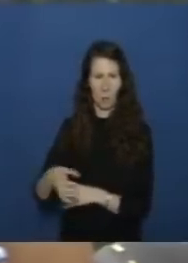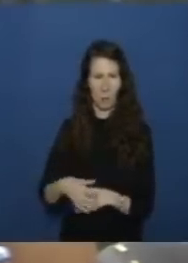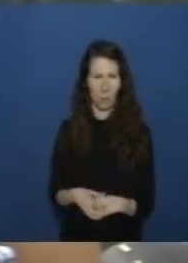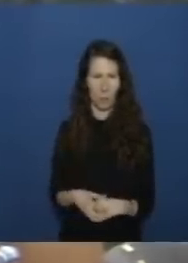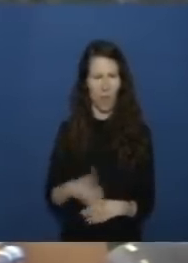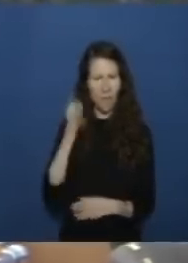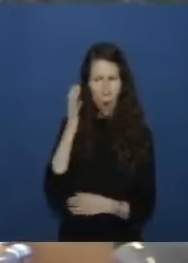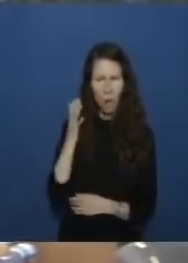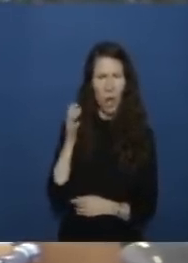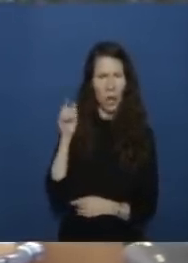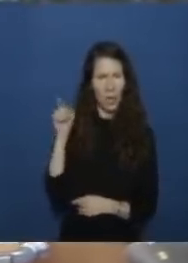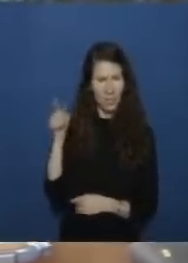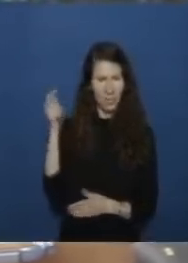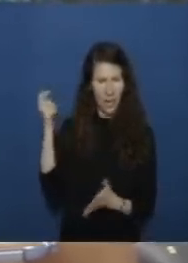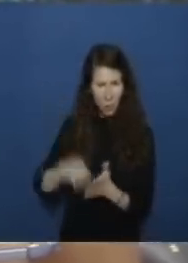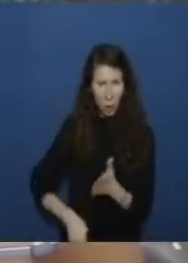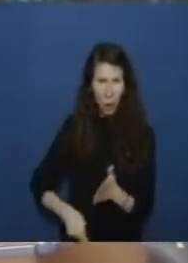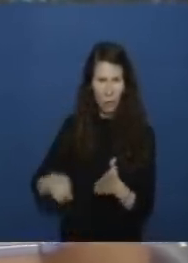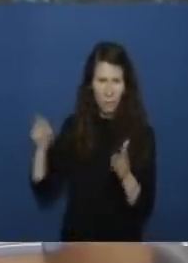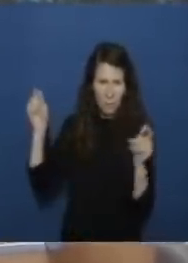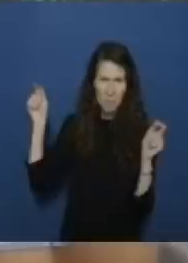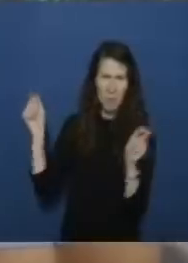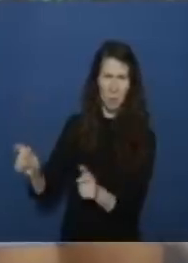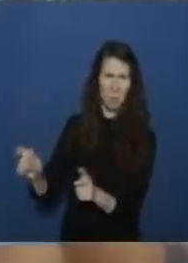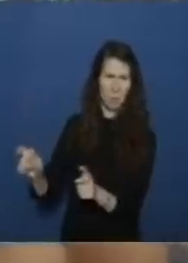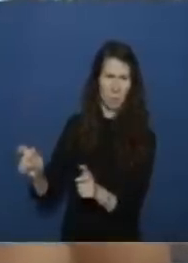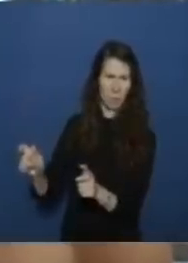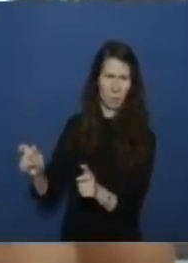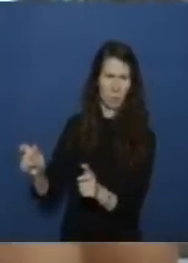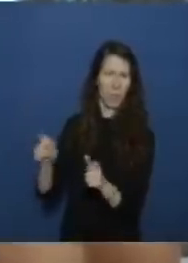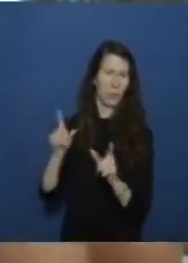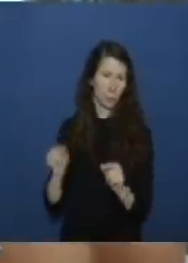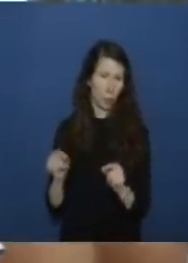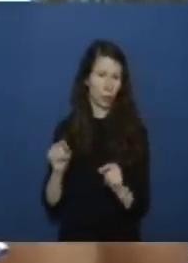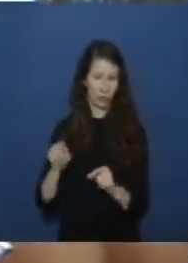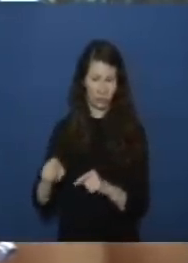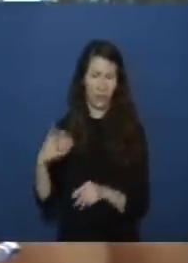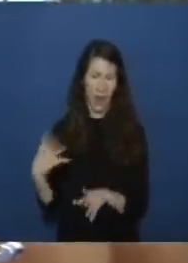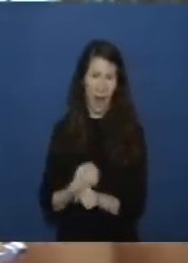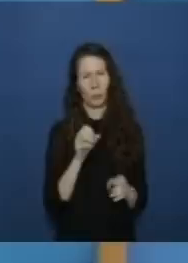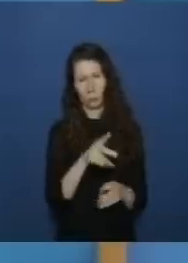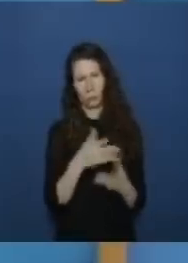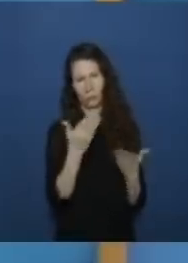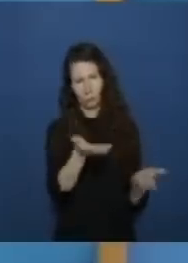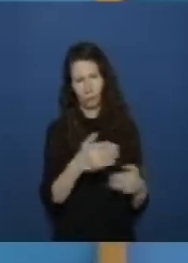funktioniert wird wird es auch auf die arbeiter durchschlagen